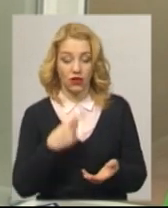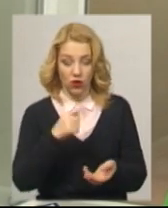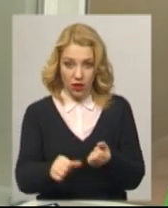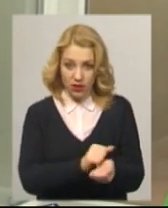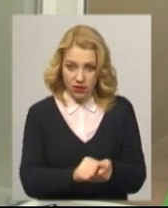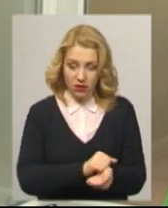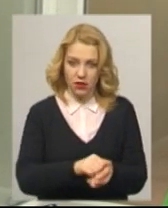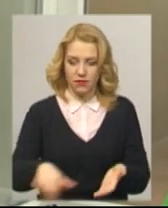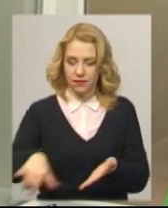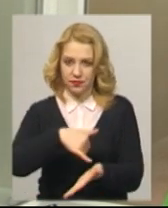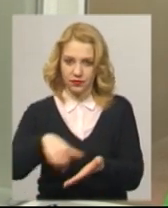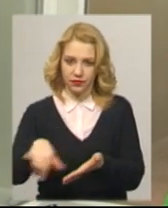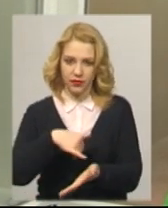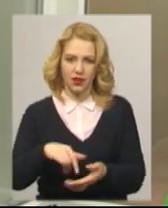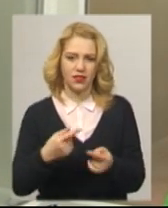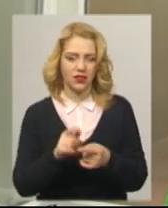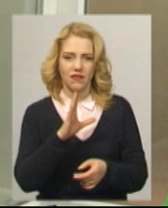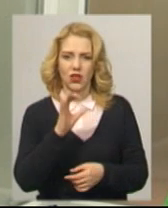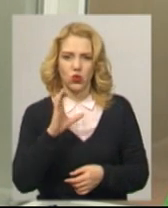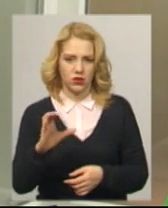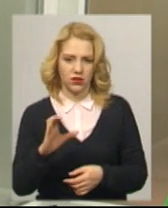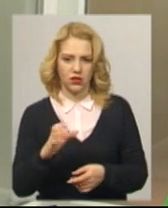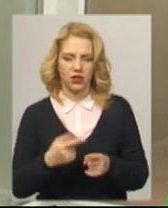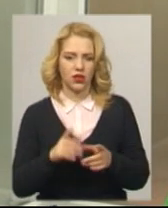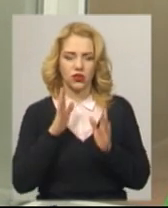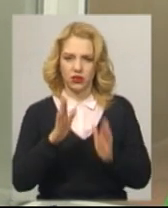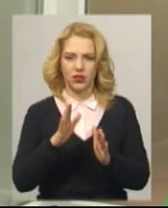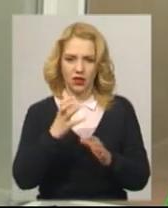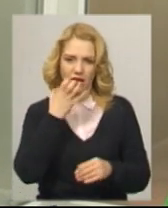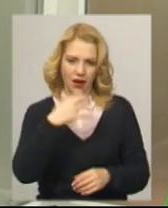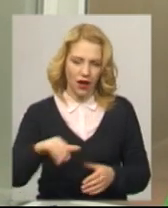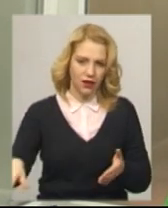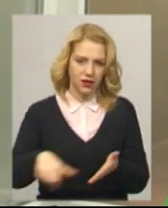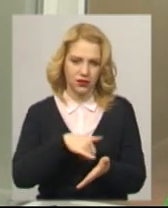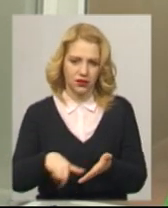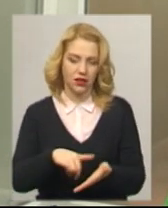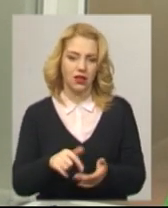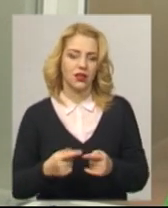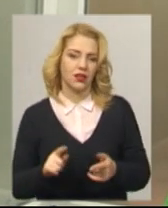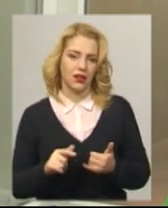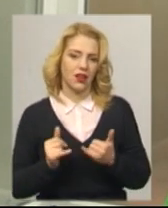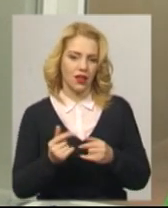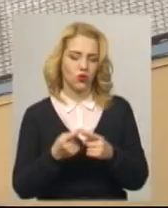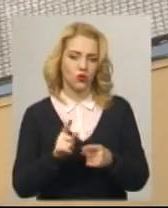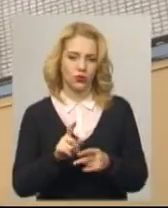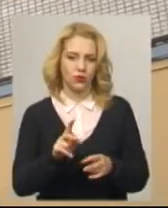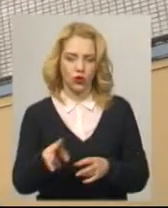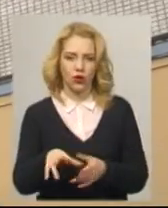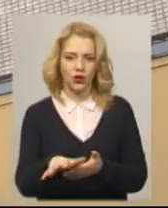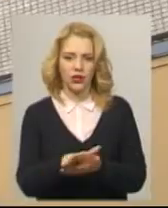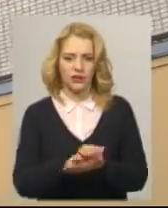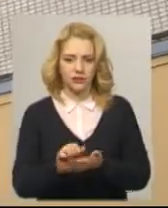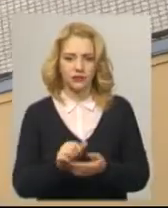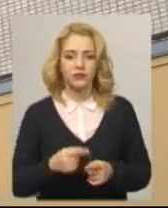антисептиках може бути. Ну, це вірус, він термічна, випробка її має бути достатньо для того, щоб його не шкодити. За